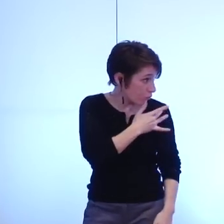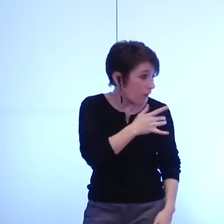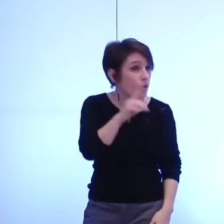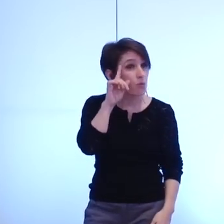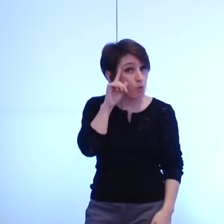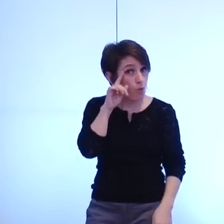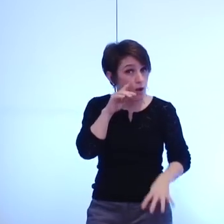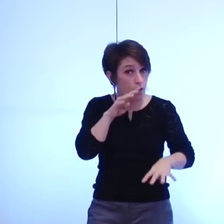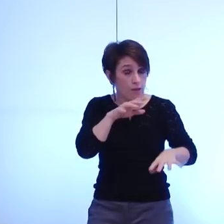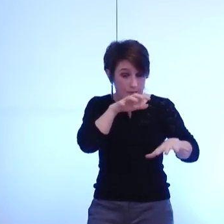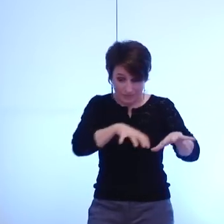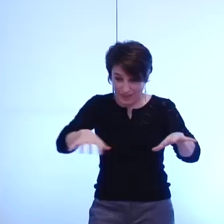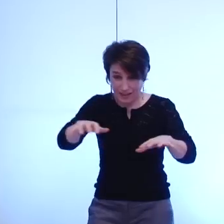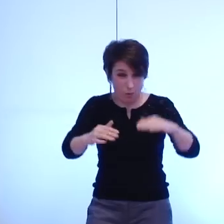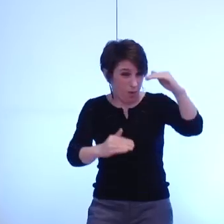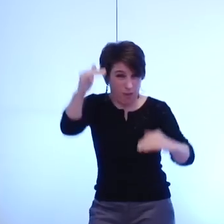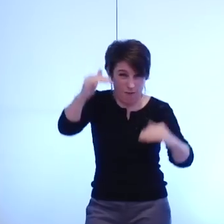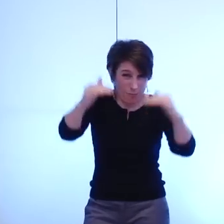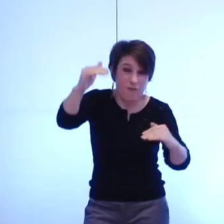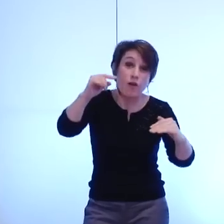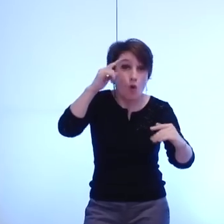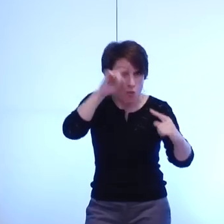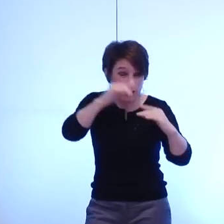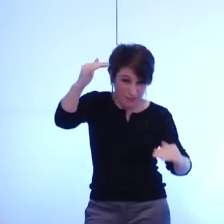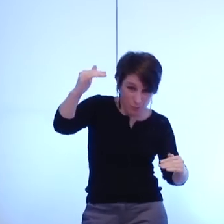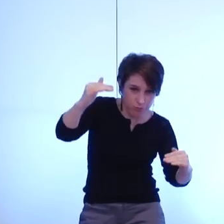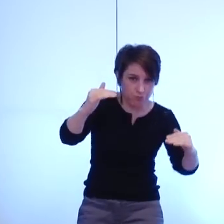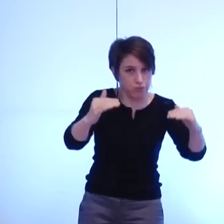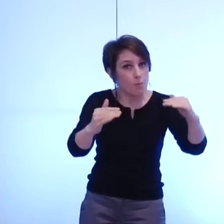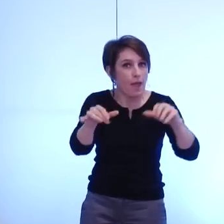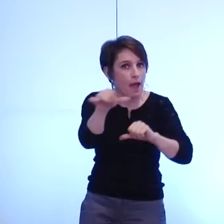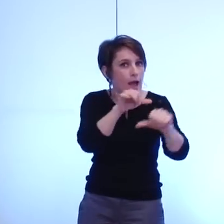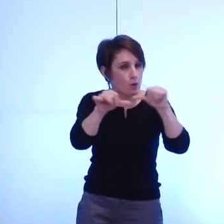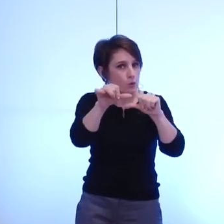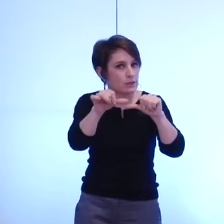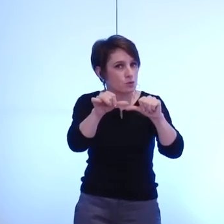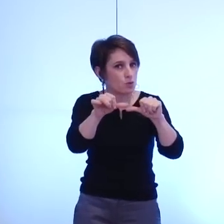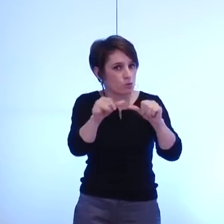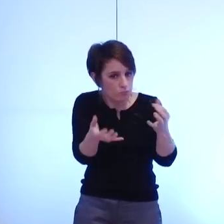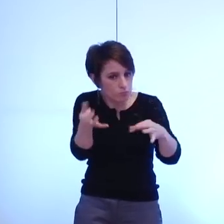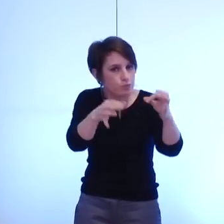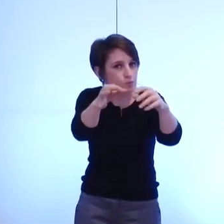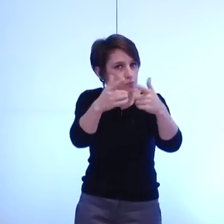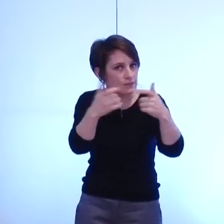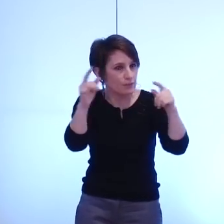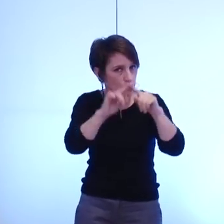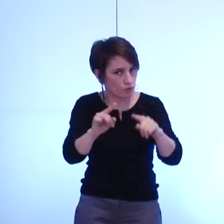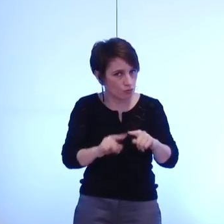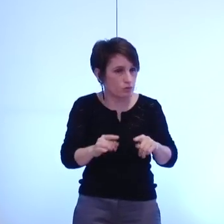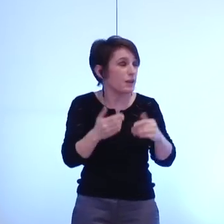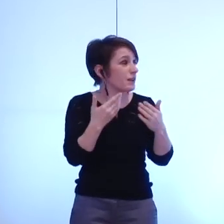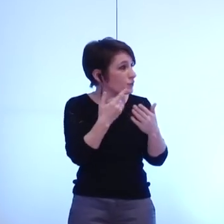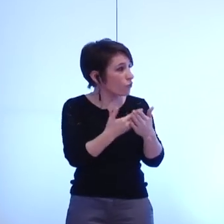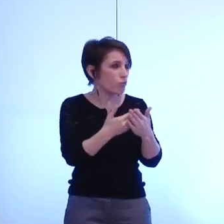fractures territoriales il va falloir quand même répondre à différentes questions des questions et là on aurait peut-être aimé entendre